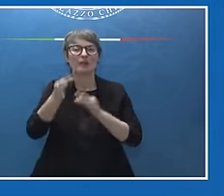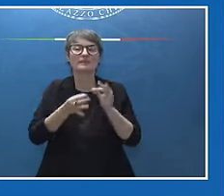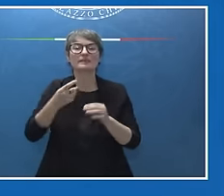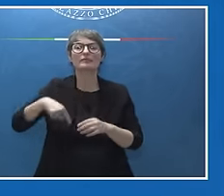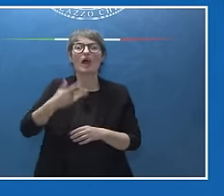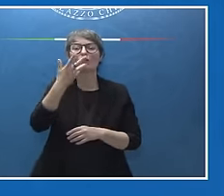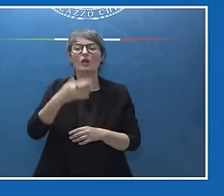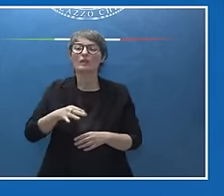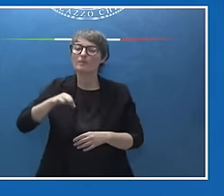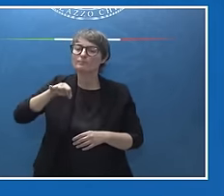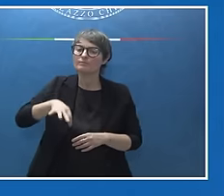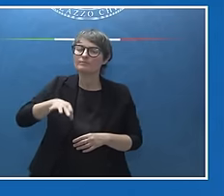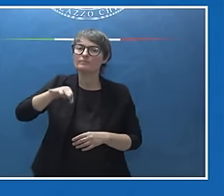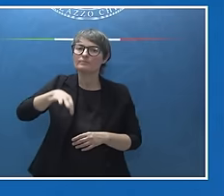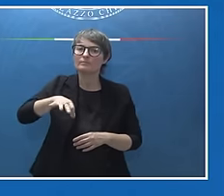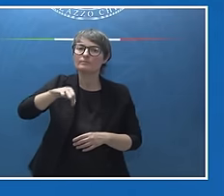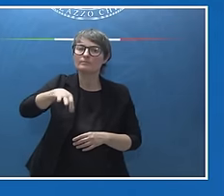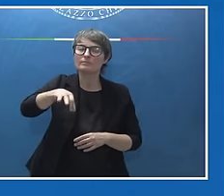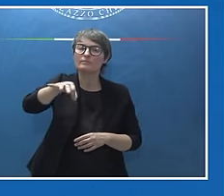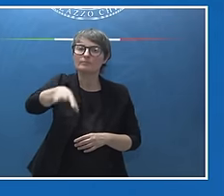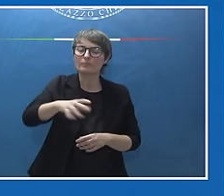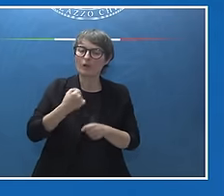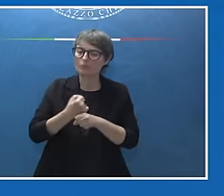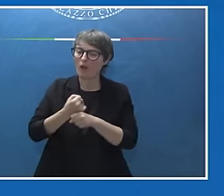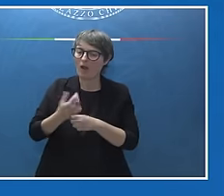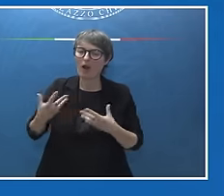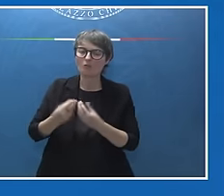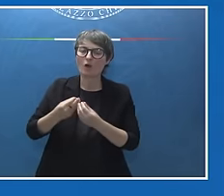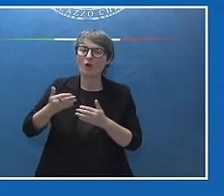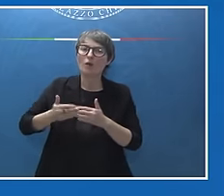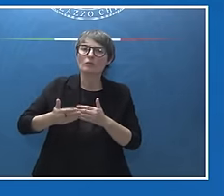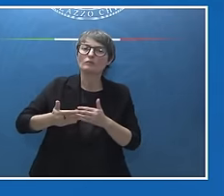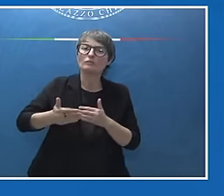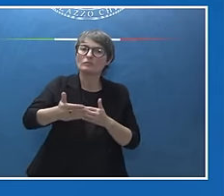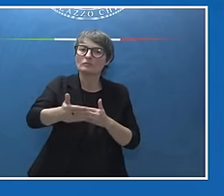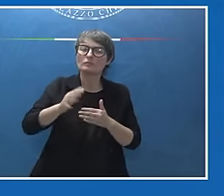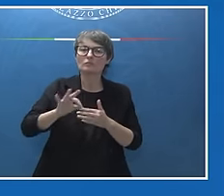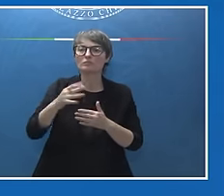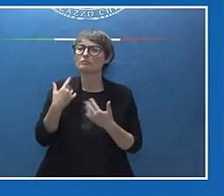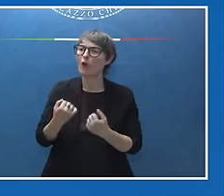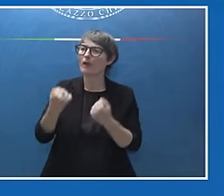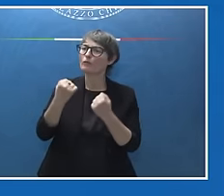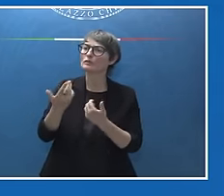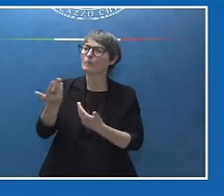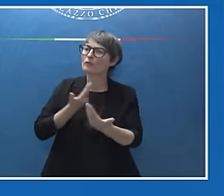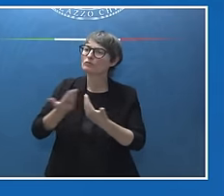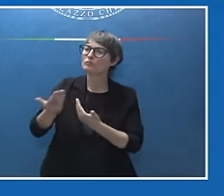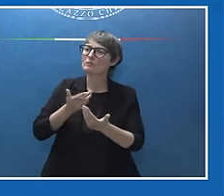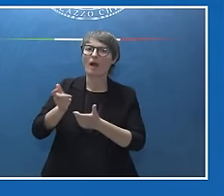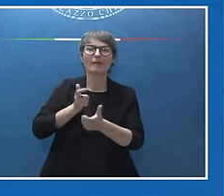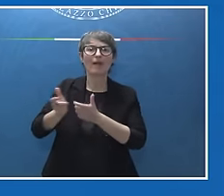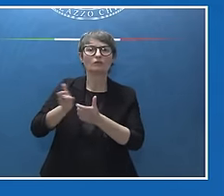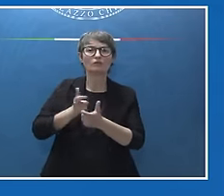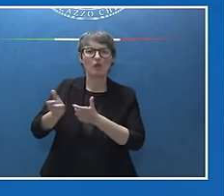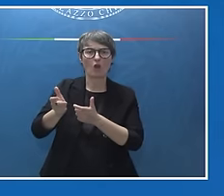il nostro lavoro, il rafforzamento delle nostre relazioni bilaterali. Le aggiungo